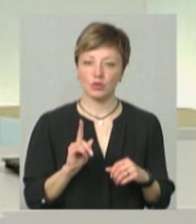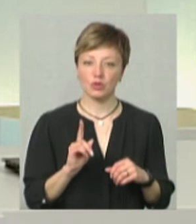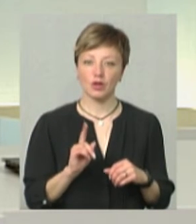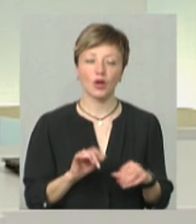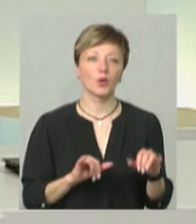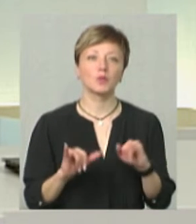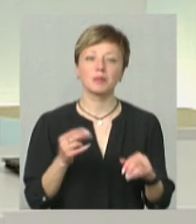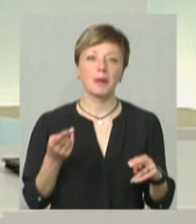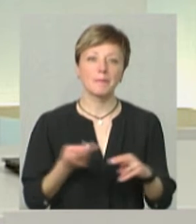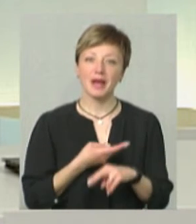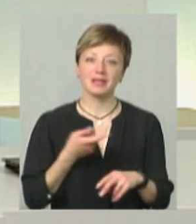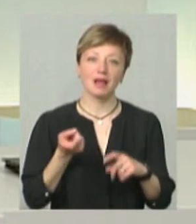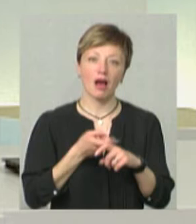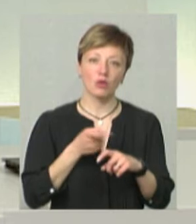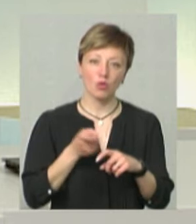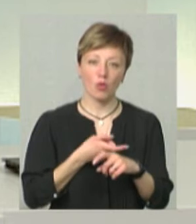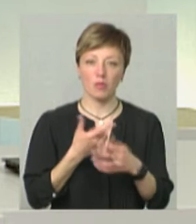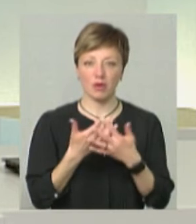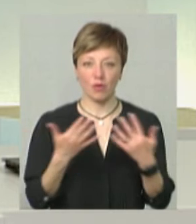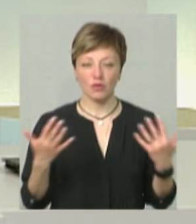без картоплі, картопля, овочі,